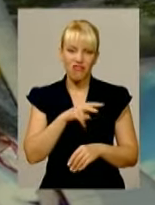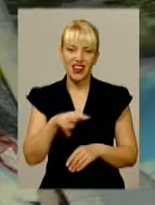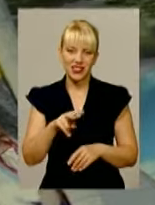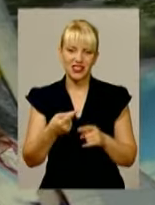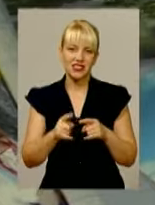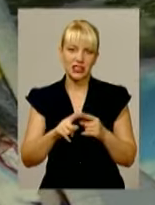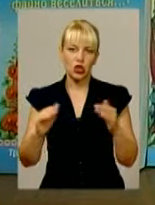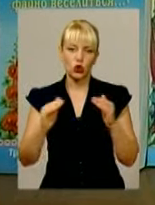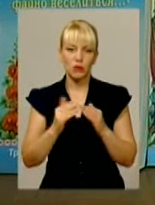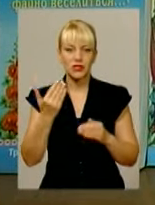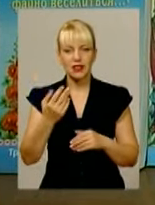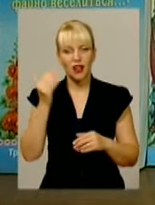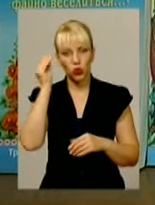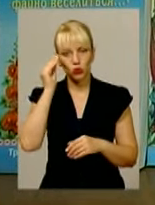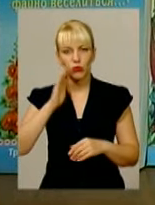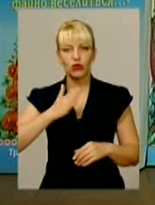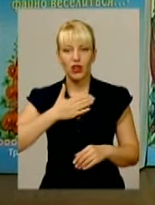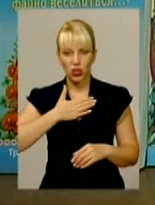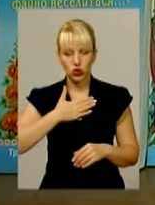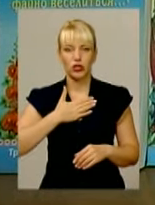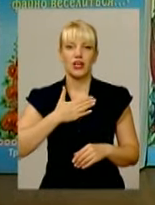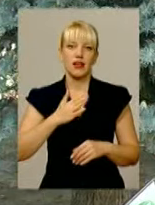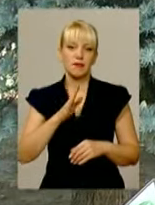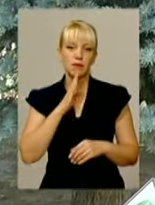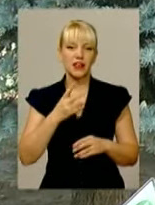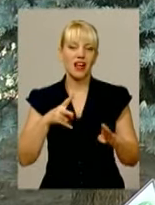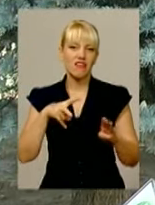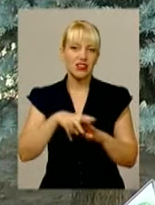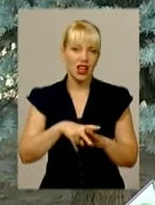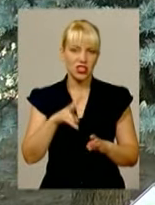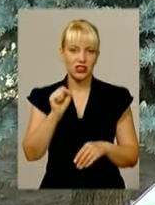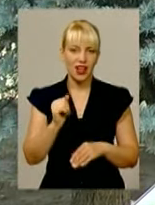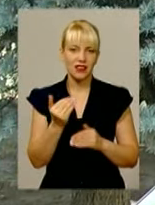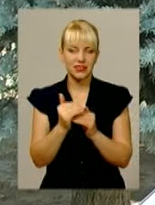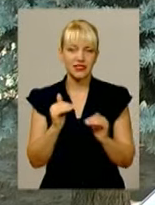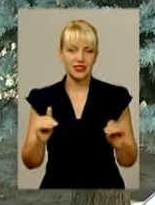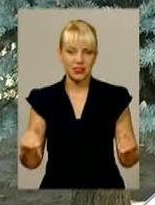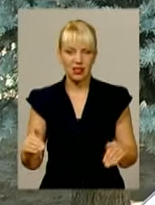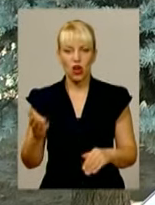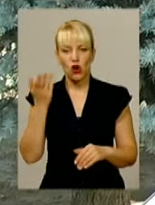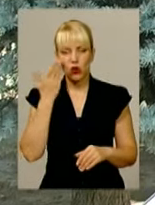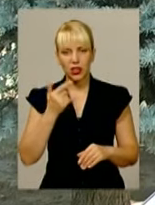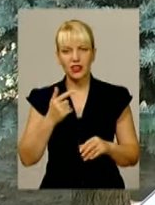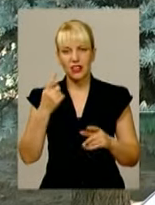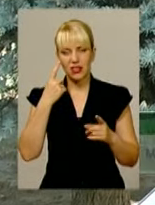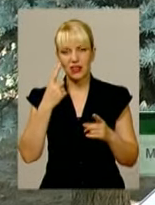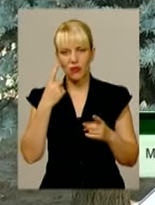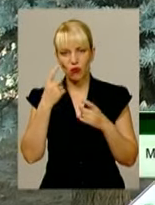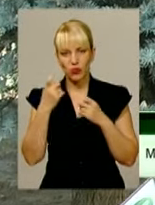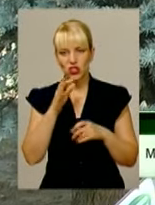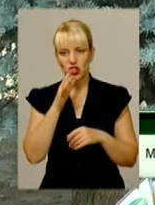Це, на думку нашої героїні, значно збільшує навантаження на дітей. У дитини крадеться час, дорогоцінний час,